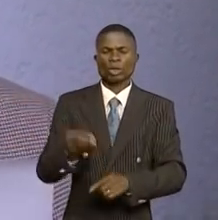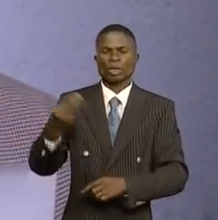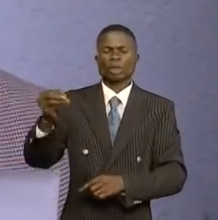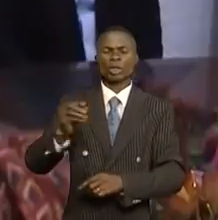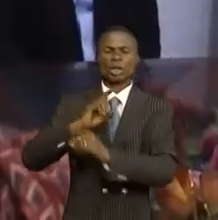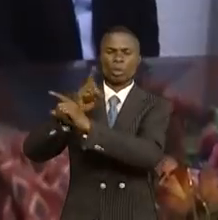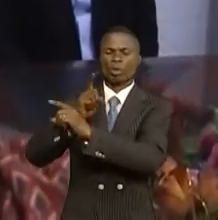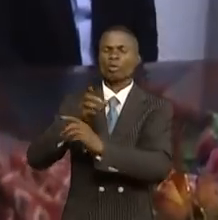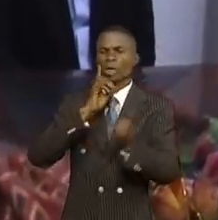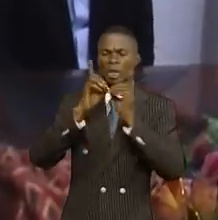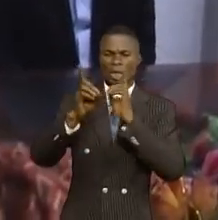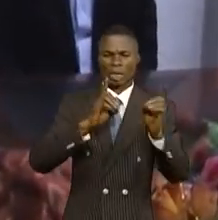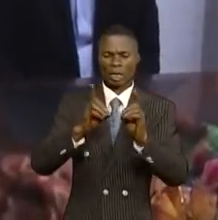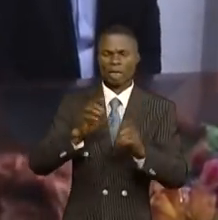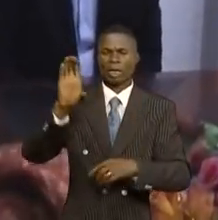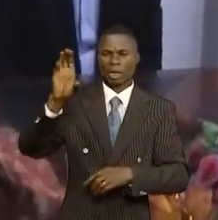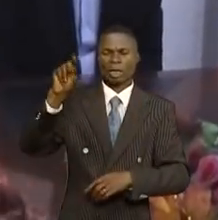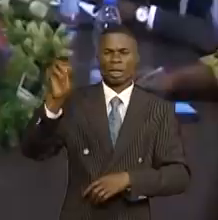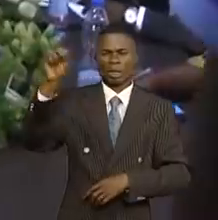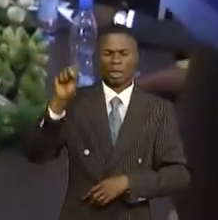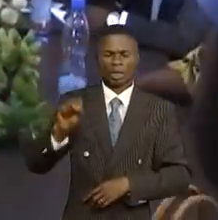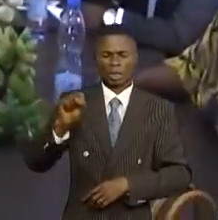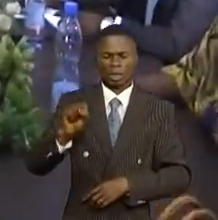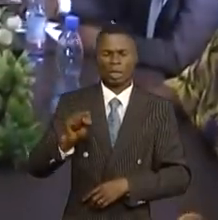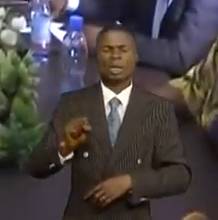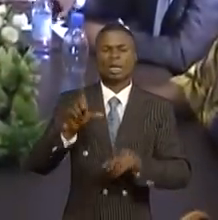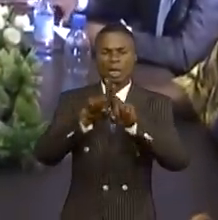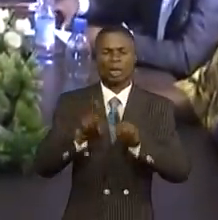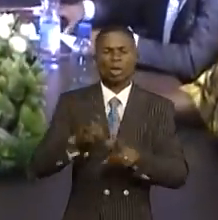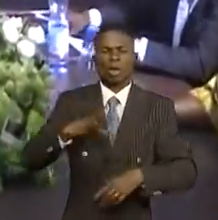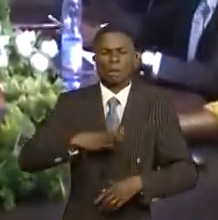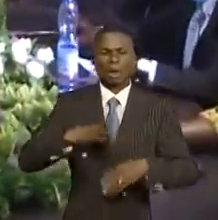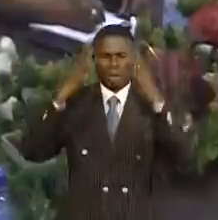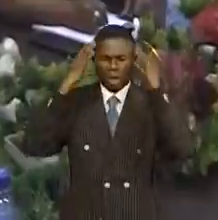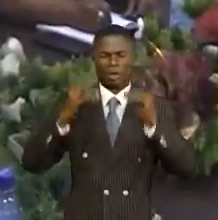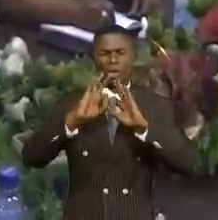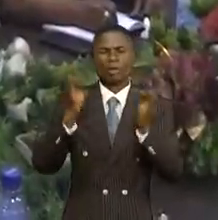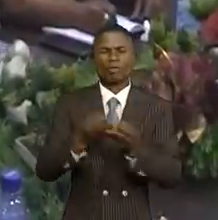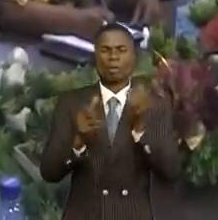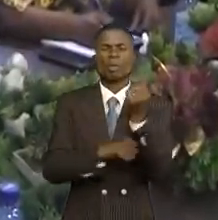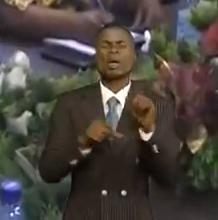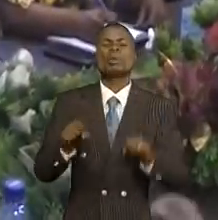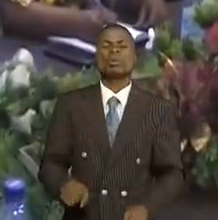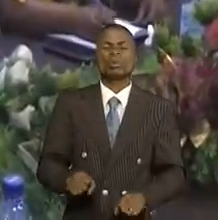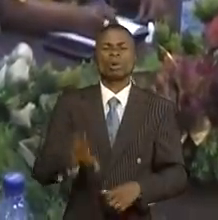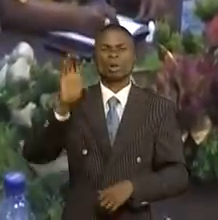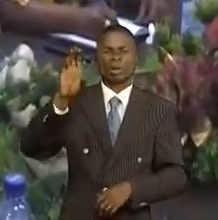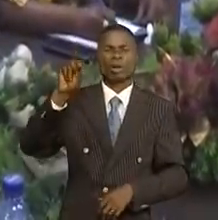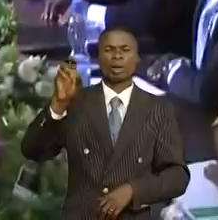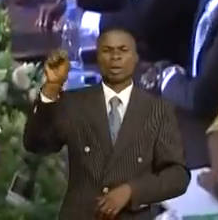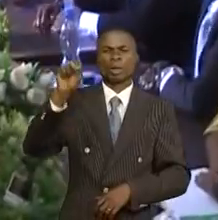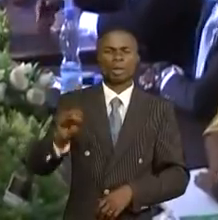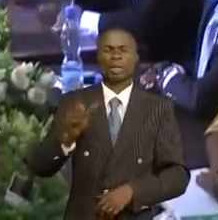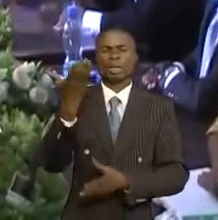les dialogues. Le CSA partage la tristesse avec toutes les familles éprouvées. Le CSA recommande au